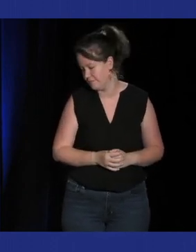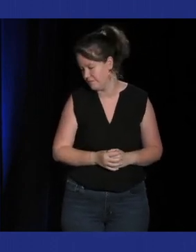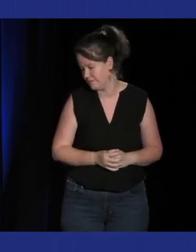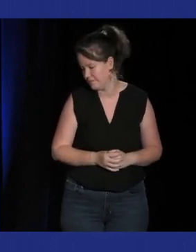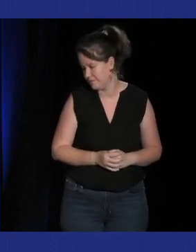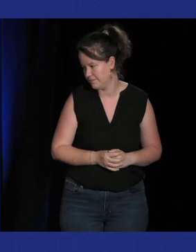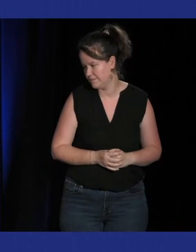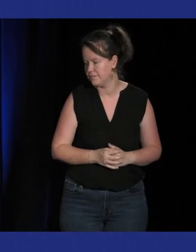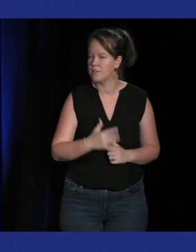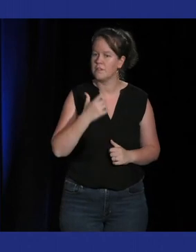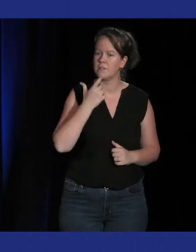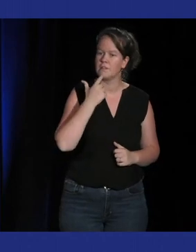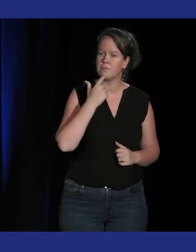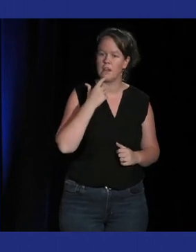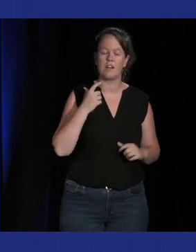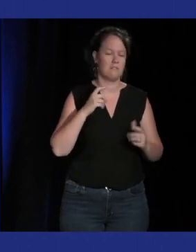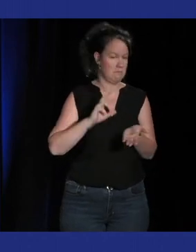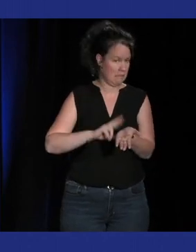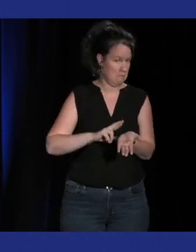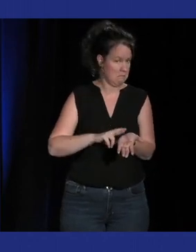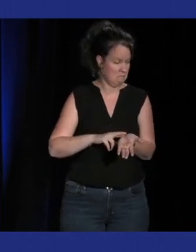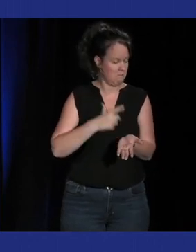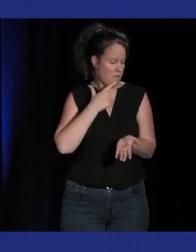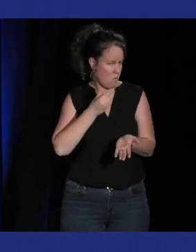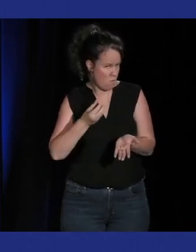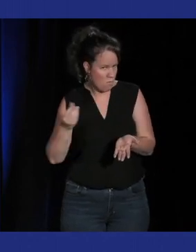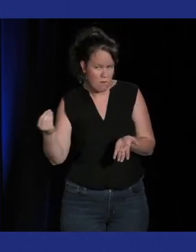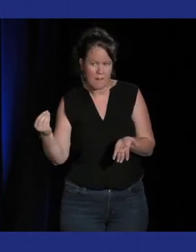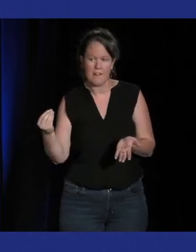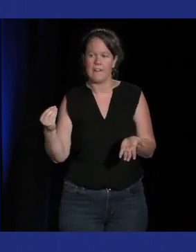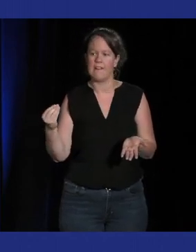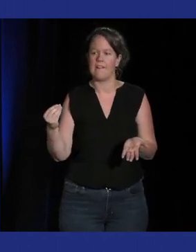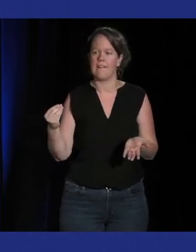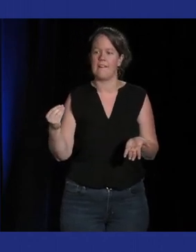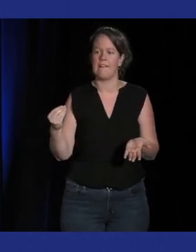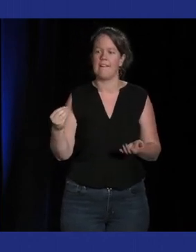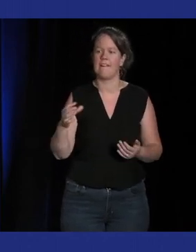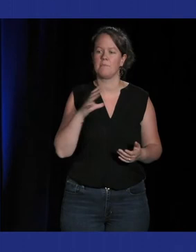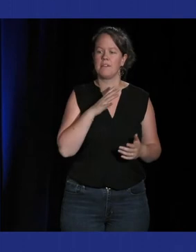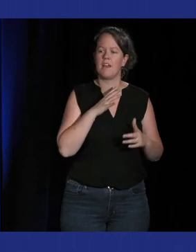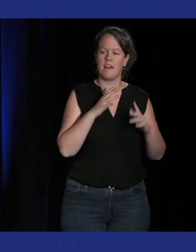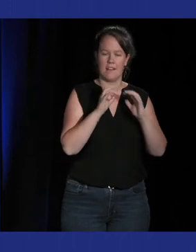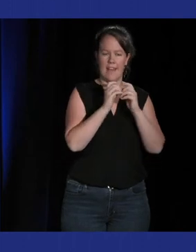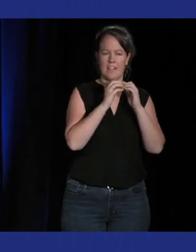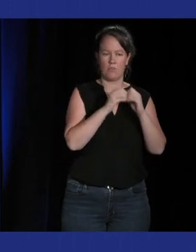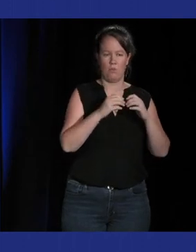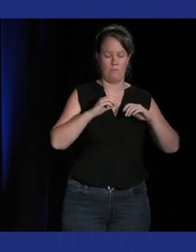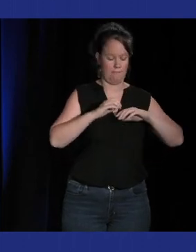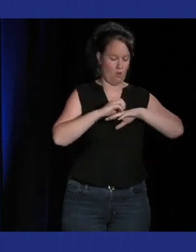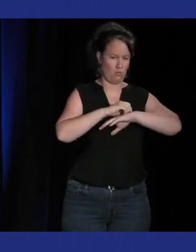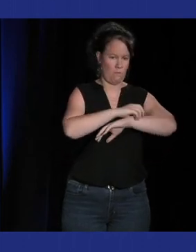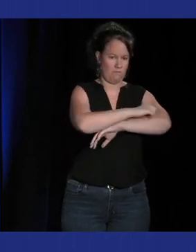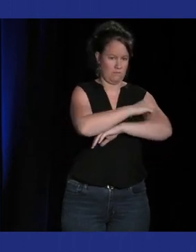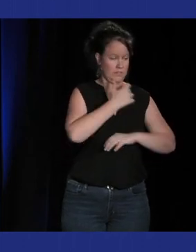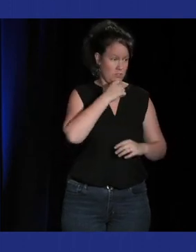beaucoup parlé de rythmique dans les jeux musicaux il y un exemple je ne pense pas qu l mentionné qui est Electroplancton qui est un vieux jeu DS et qui là